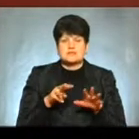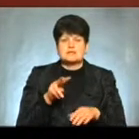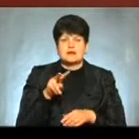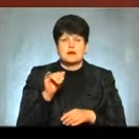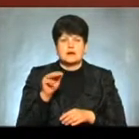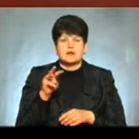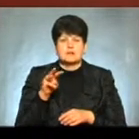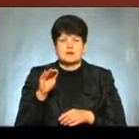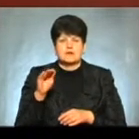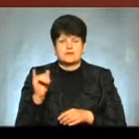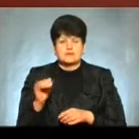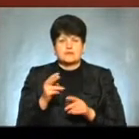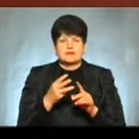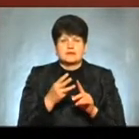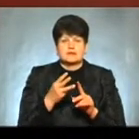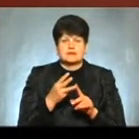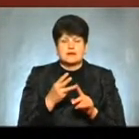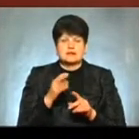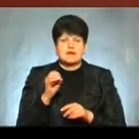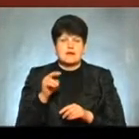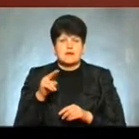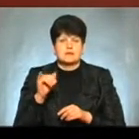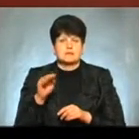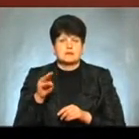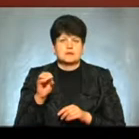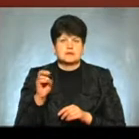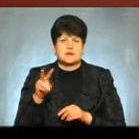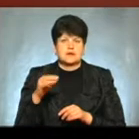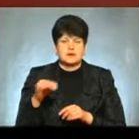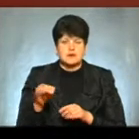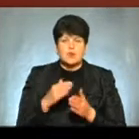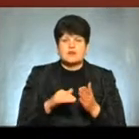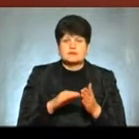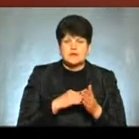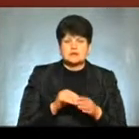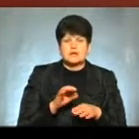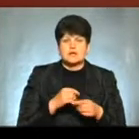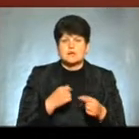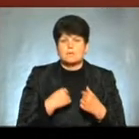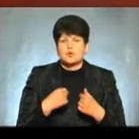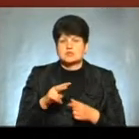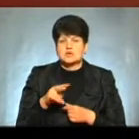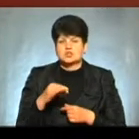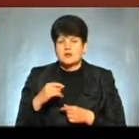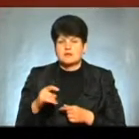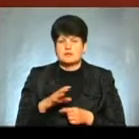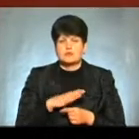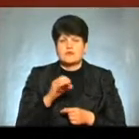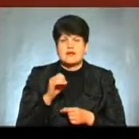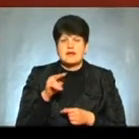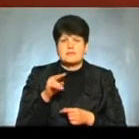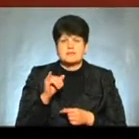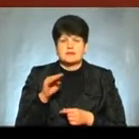Далі епітеліальна тканина, зокрема в ліквідаторів і у постраждалих Страждав епітелій